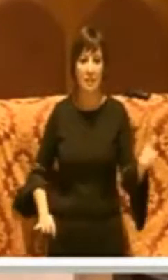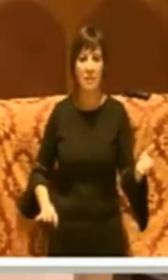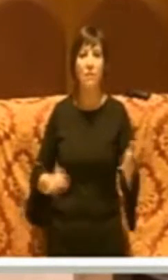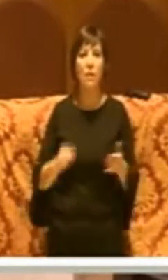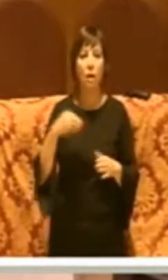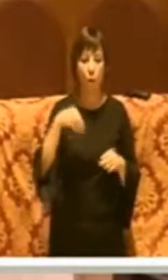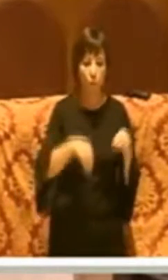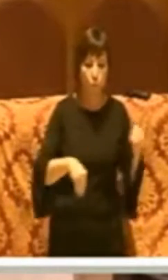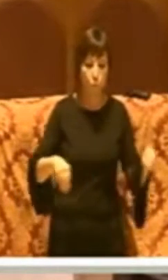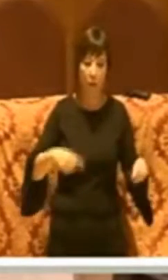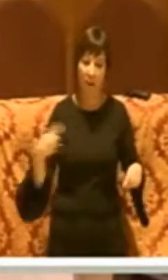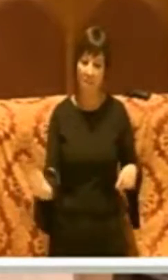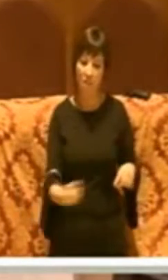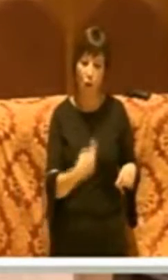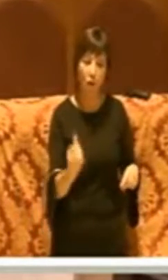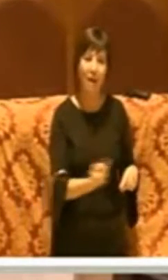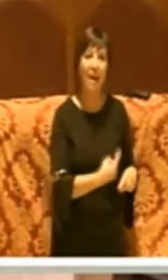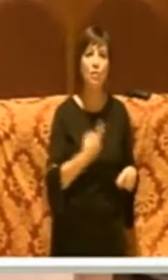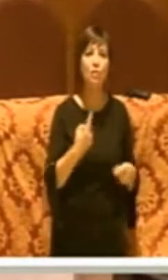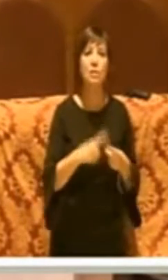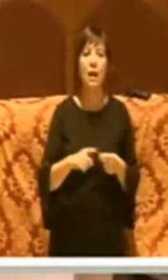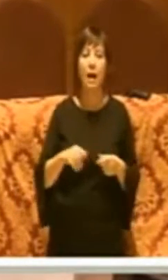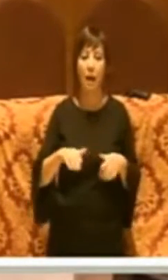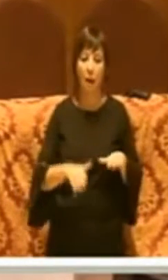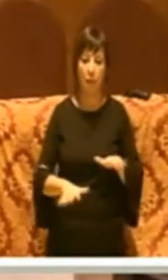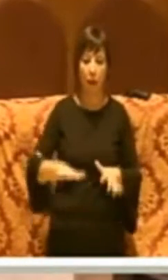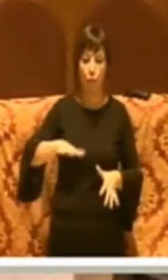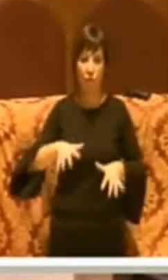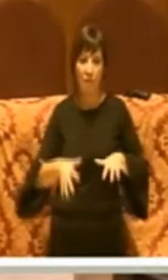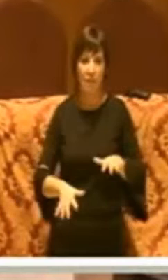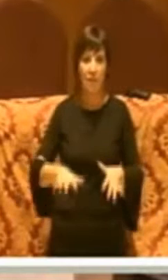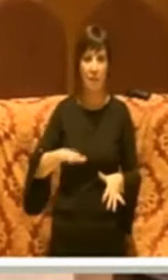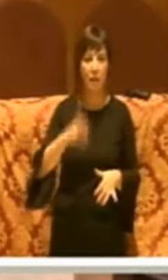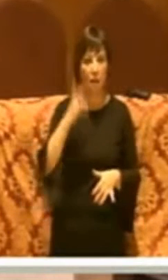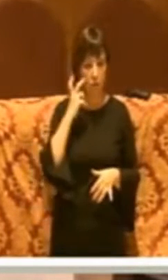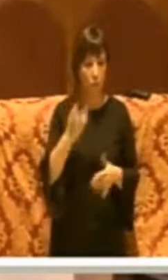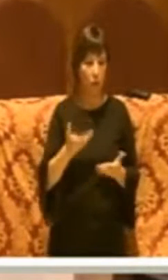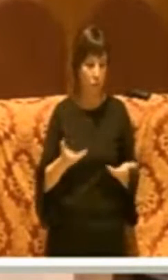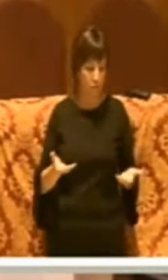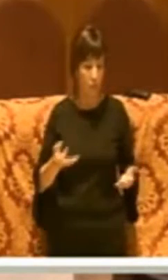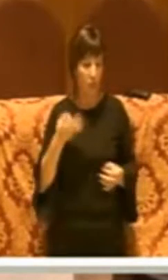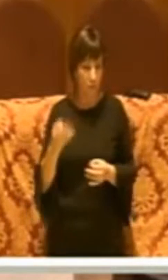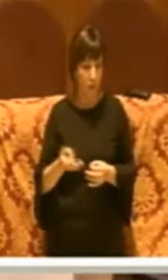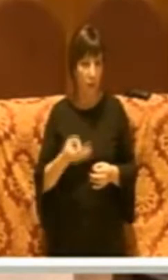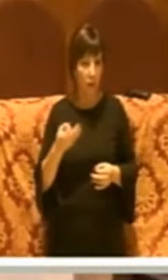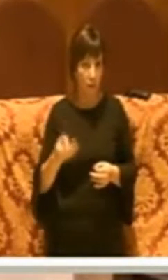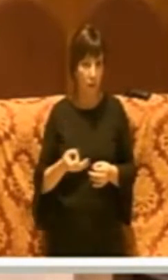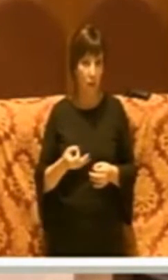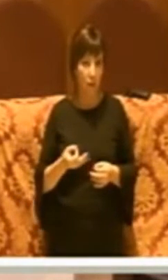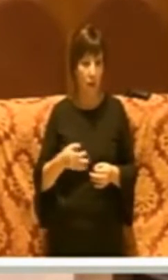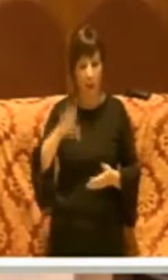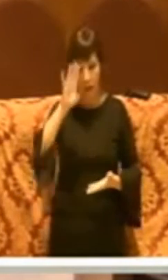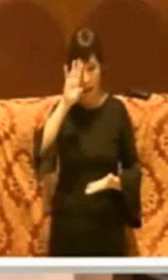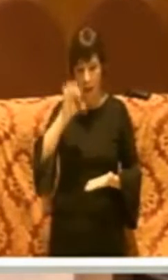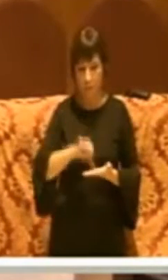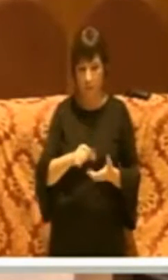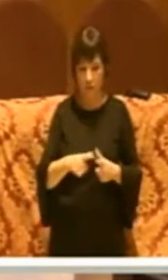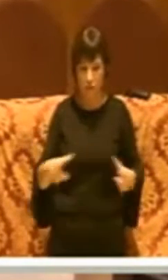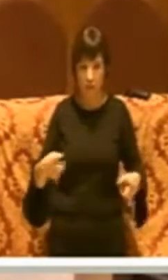voraggini e manto stradale dissessato, con riguardo chiaramente sempre alla capitale.